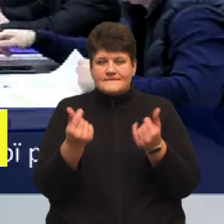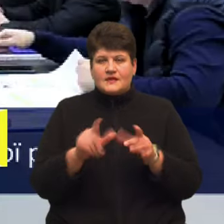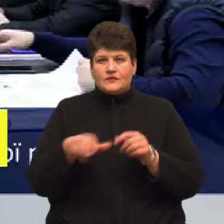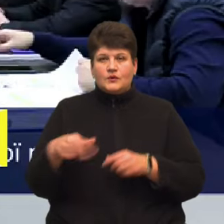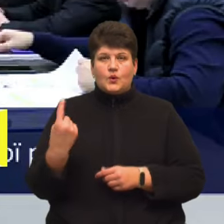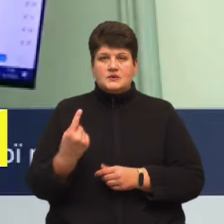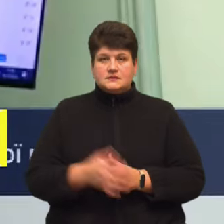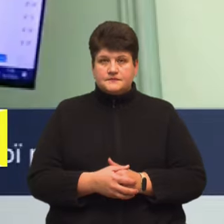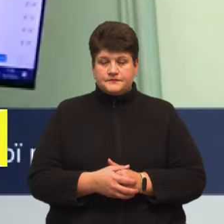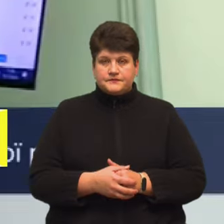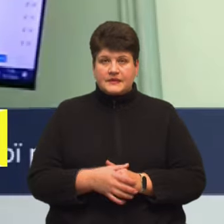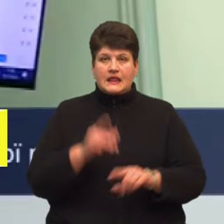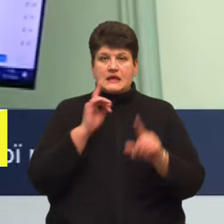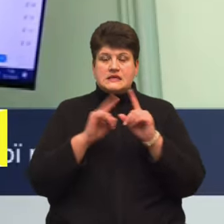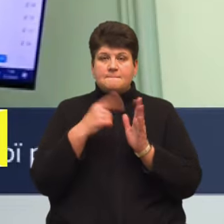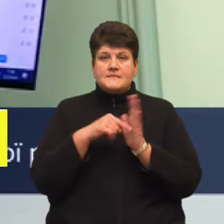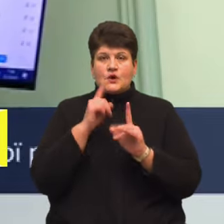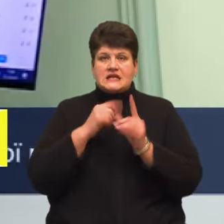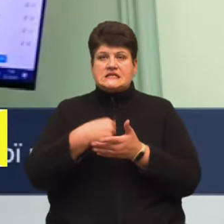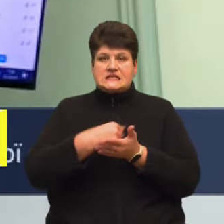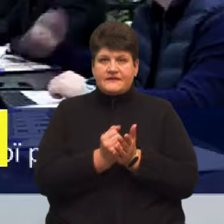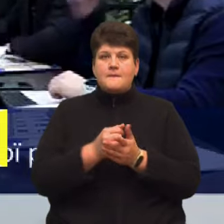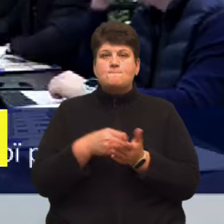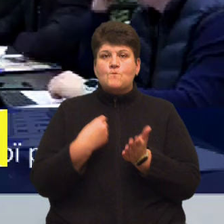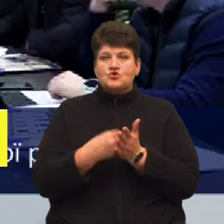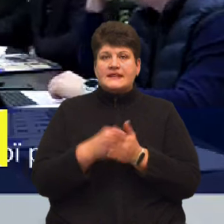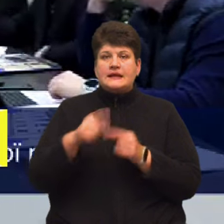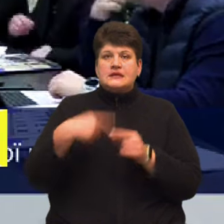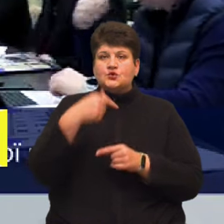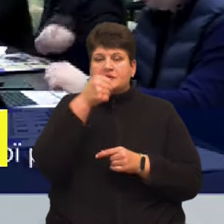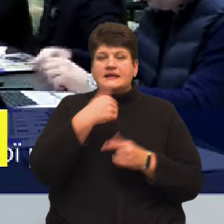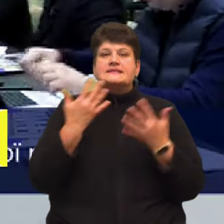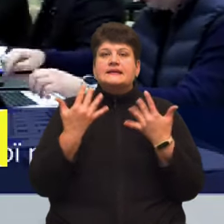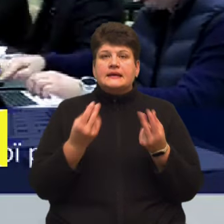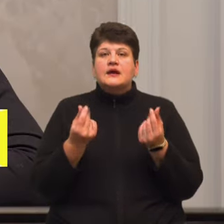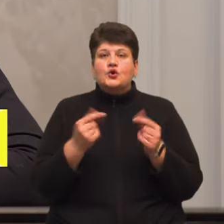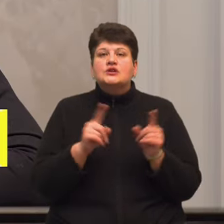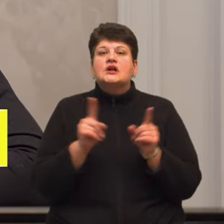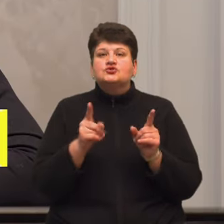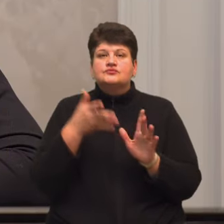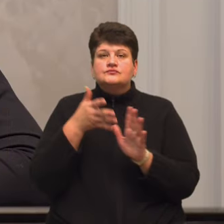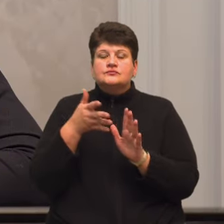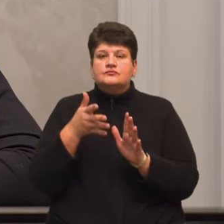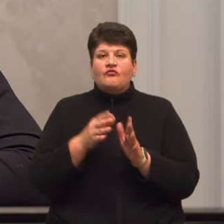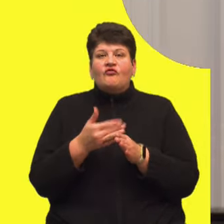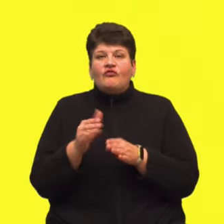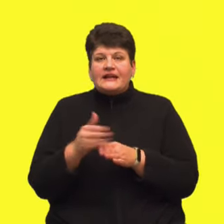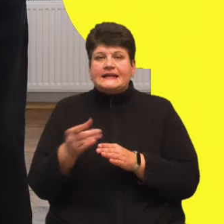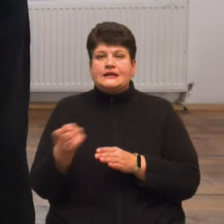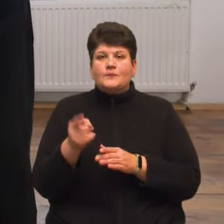На сесії міської ради затвердили бюджет на наступний рік. Скільки грошей і на що вводілили тернопільські депутати.